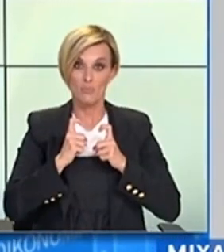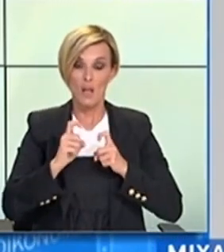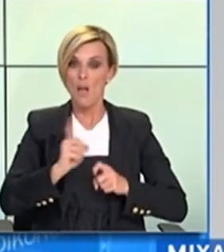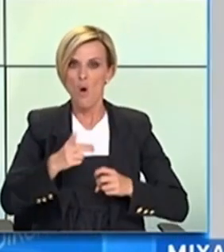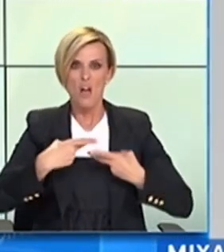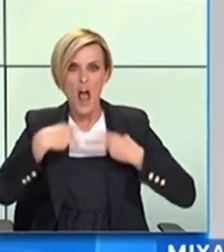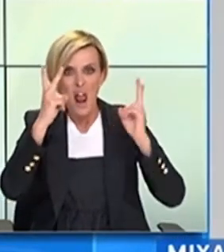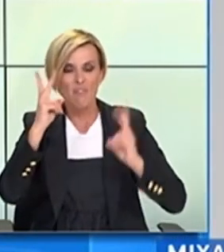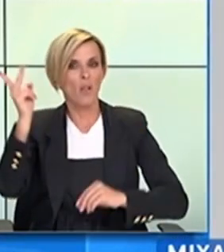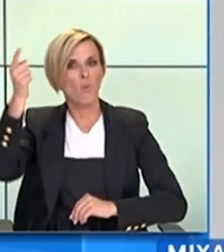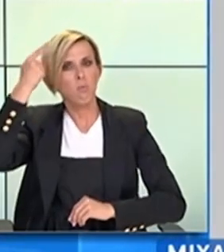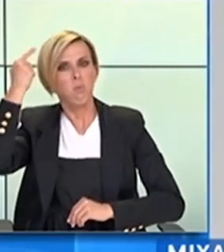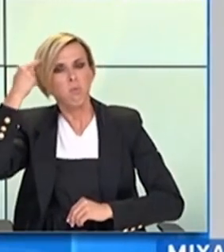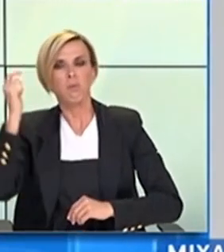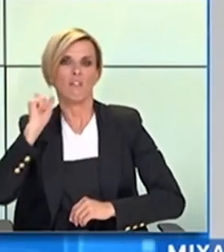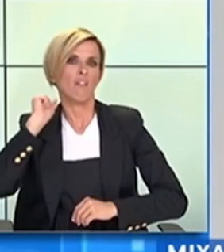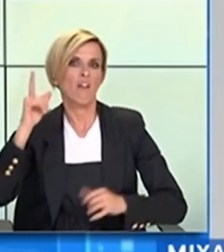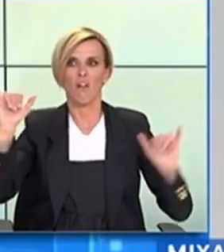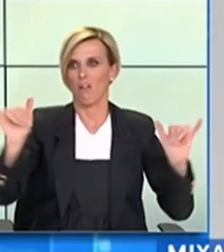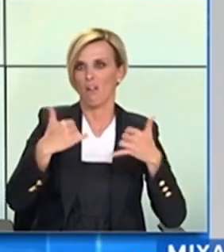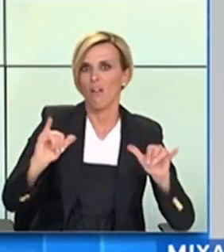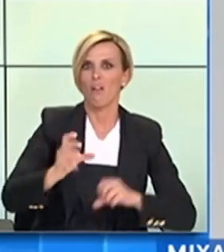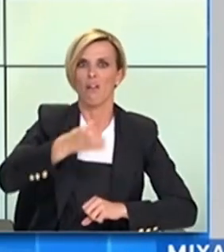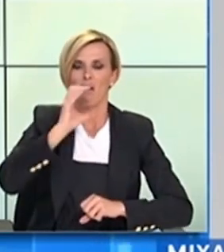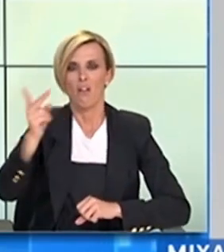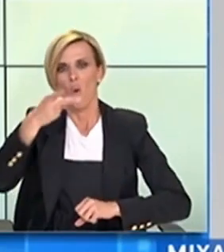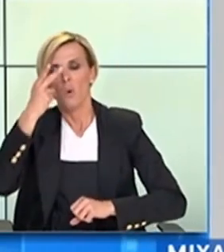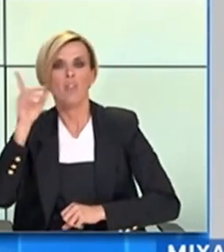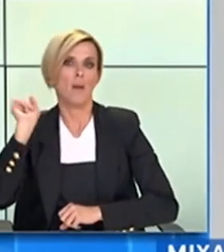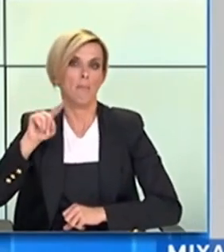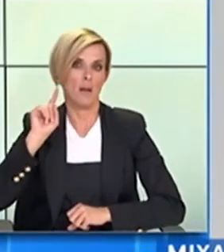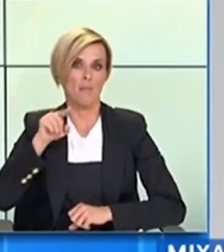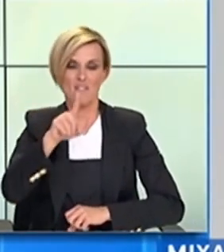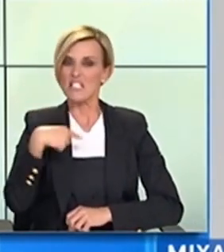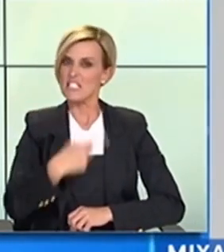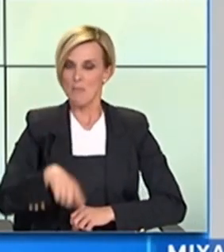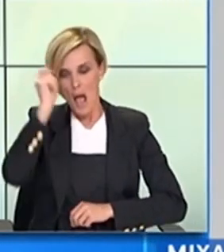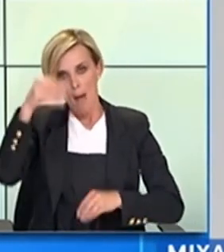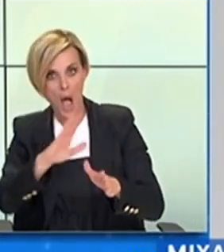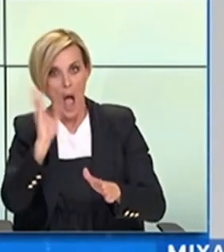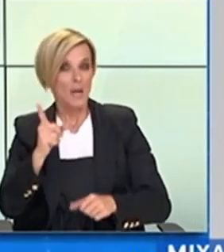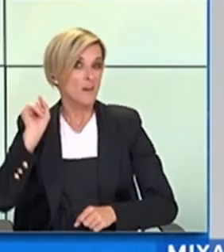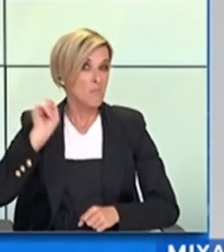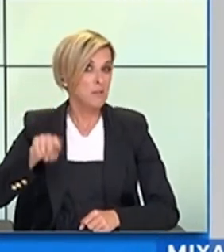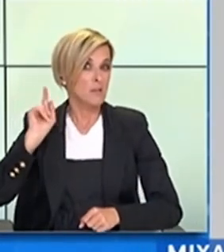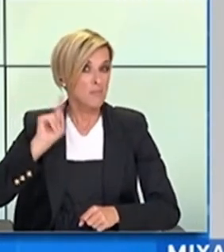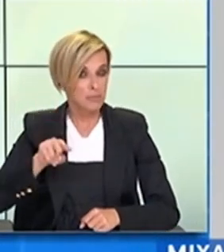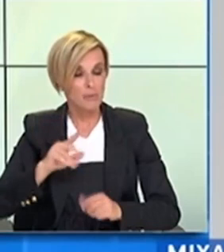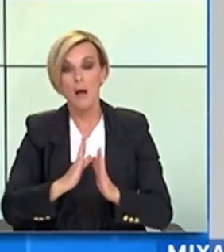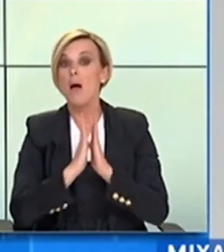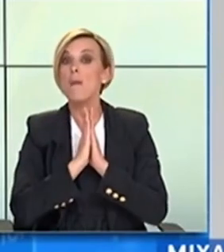εκδήλωση τέτοιων περιστατικών και τέτοιων συμπεριφορών. Θα είμαστε παντού. Ανθρωπιά